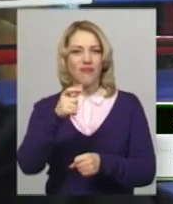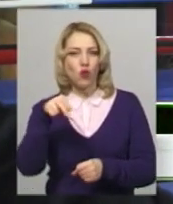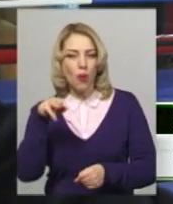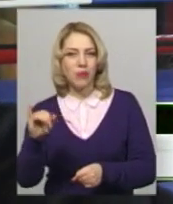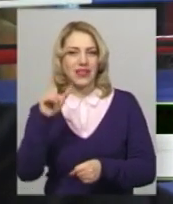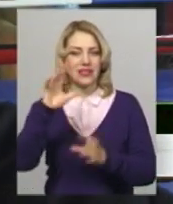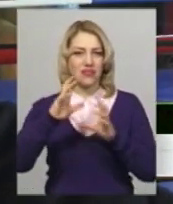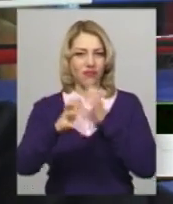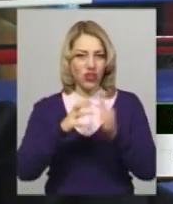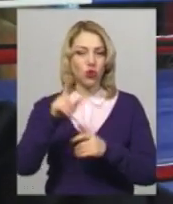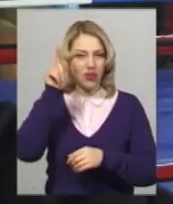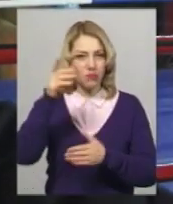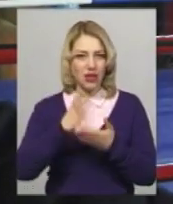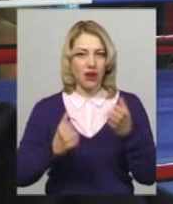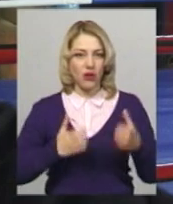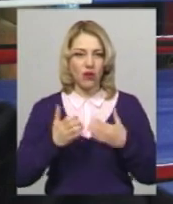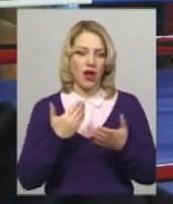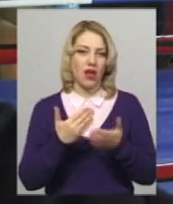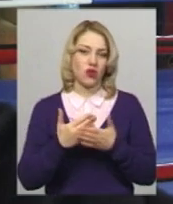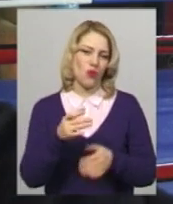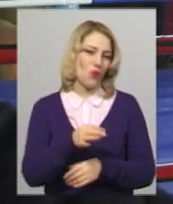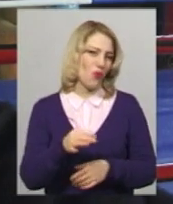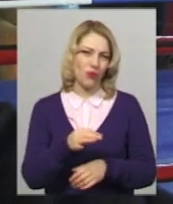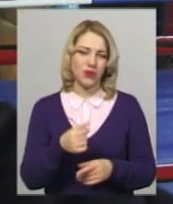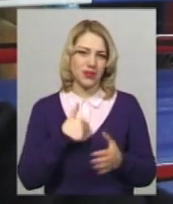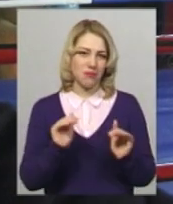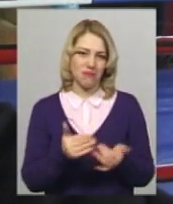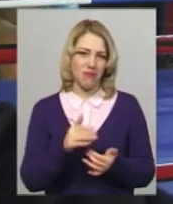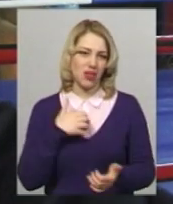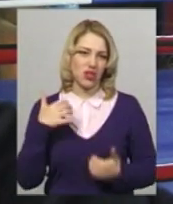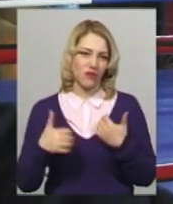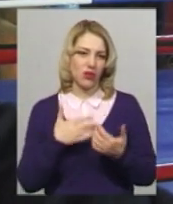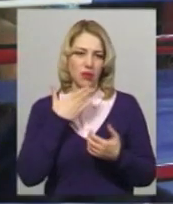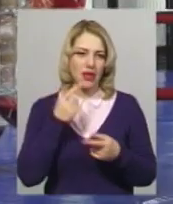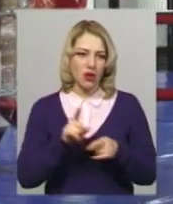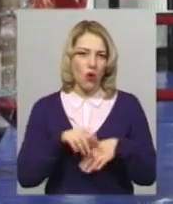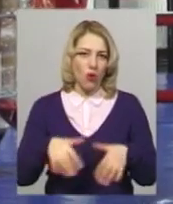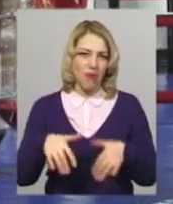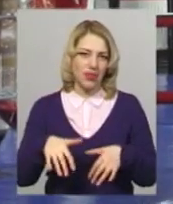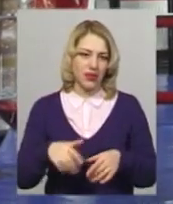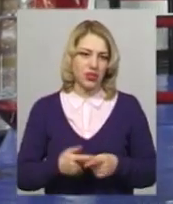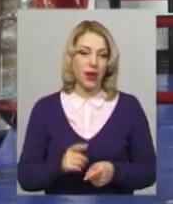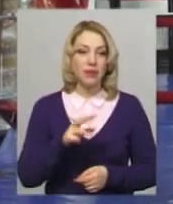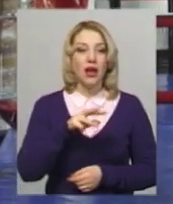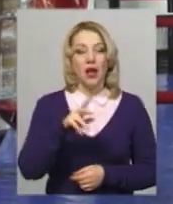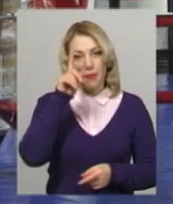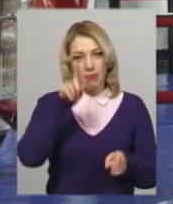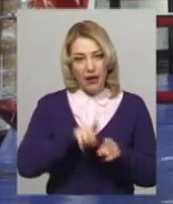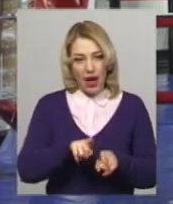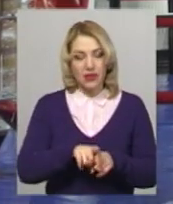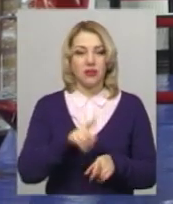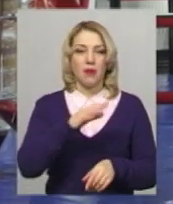Там ще є хвилювання, а якщо є область або Україна, то трохи вже менше. Нема такого модерджаї. Брат Ярослава Костянтин Сабар,